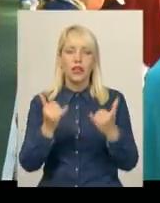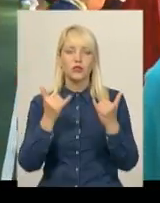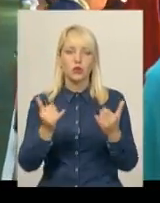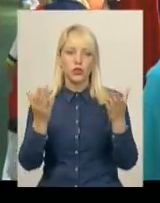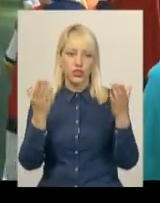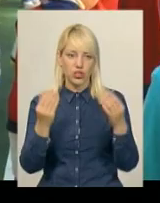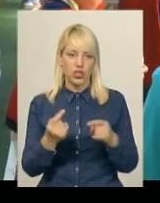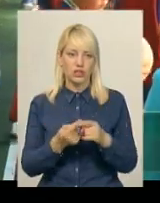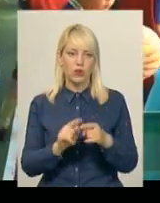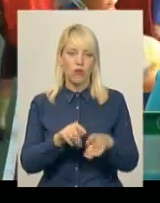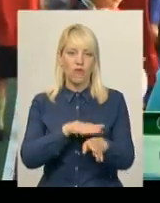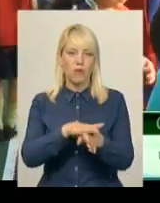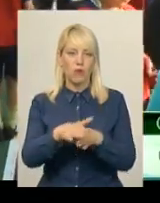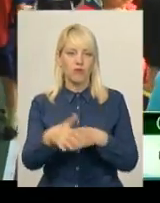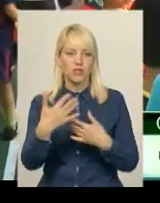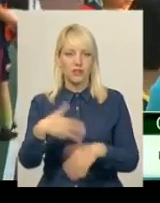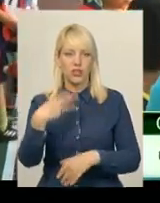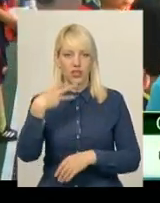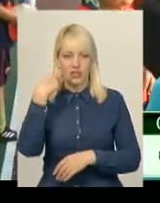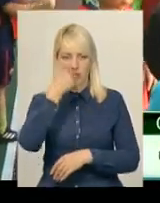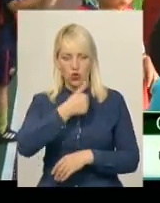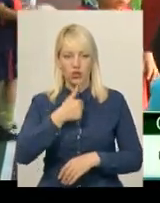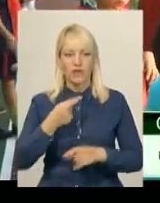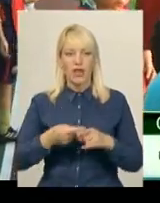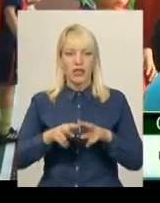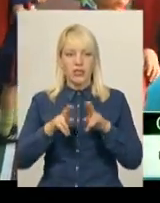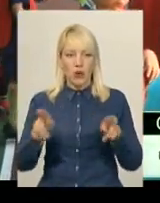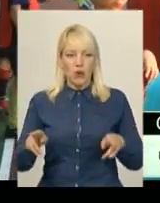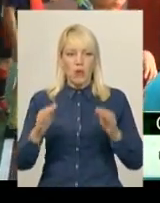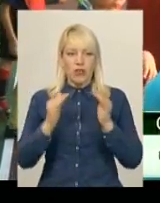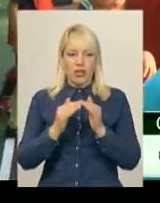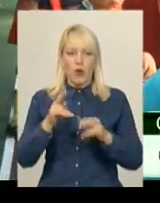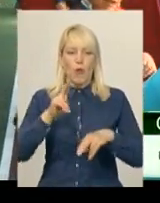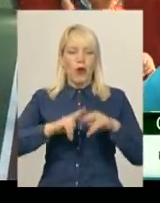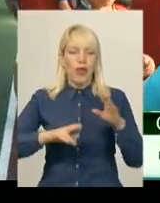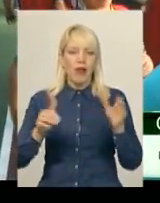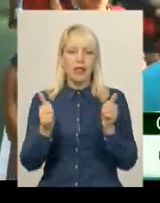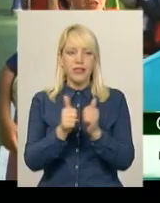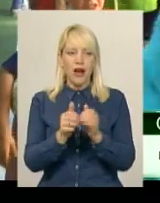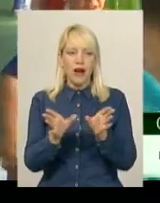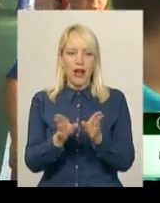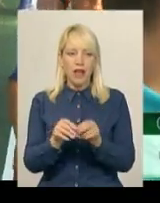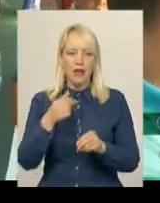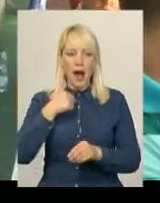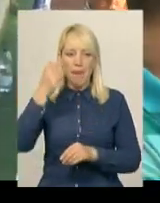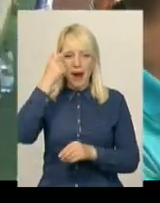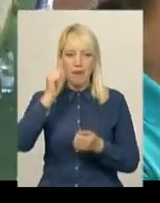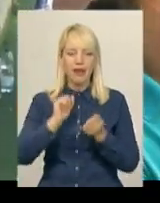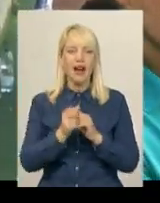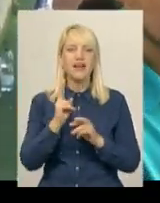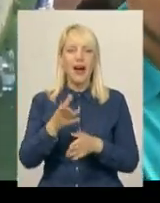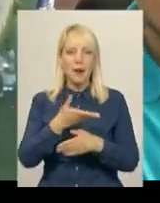день йому виповнюється вже 30 років, як і в цьому будинку. Вони будувалися разом. Я ще пам'ятаю, як ми грали